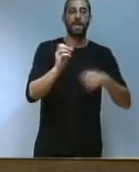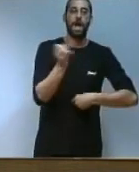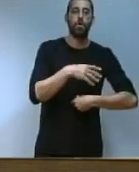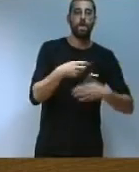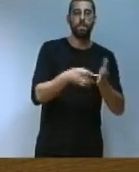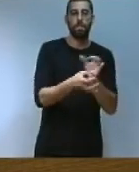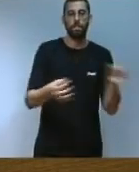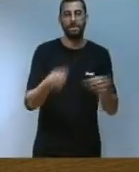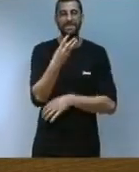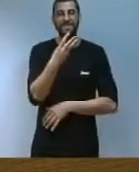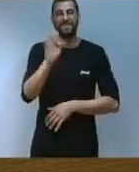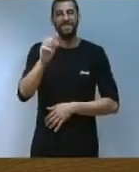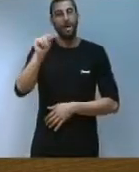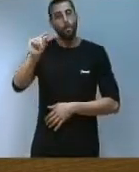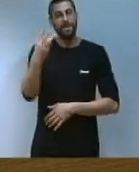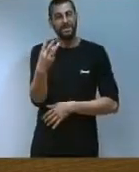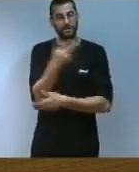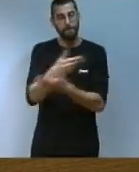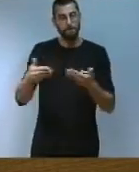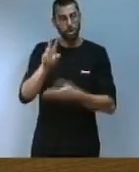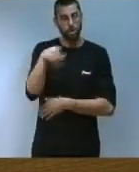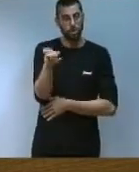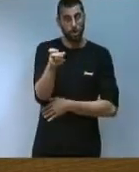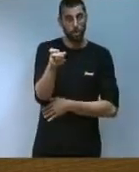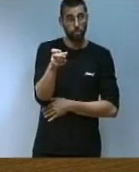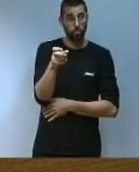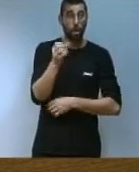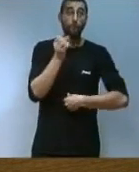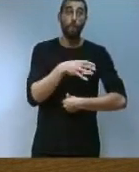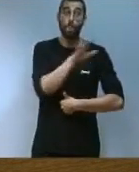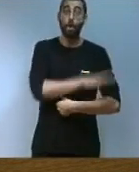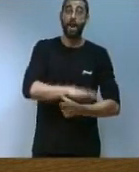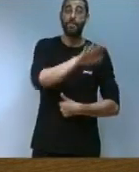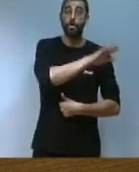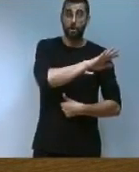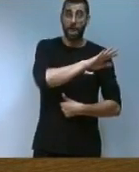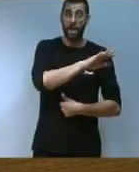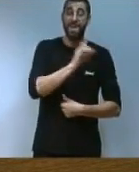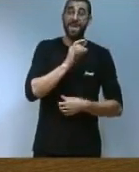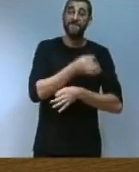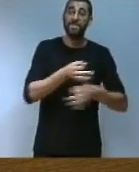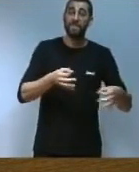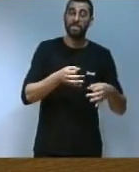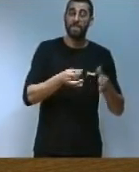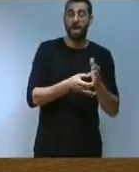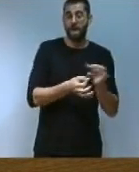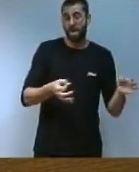valor de 30,3 milions d'euros provenents del Fons Nacional d'Eficiència Energètica. Anem a